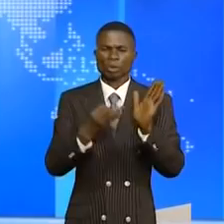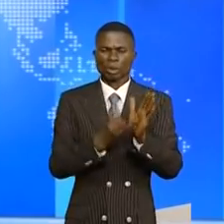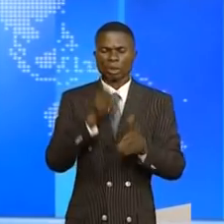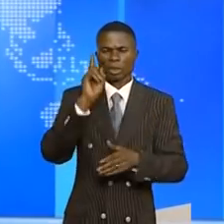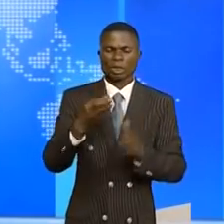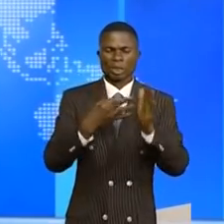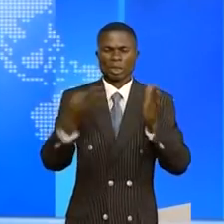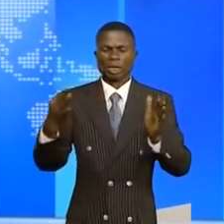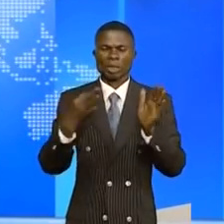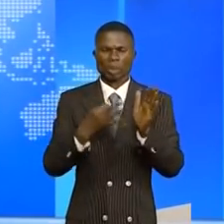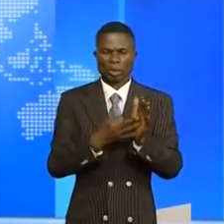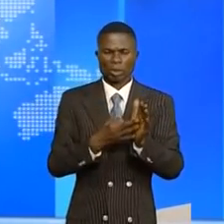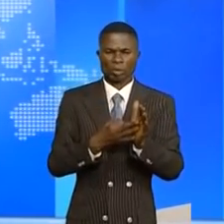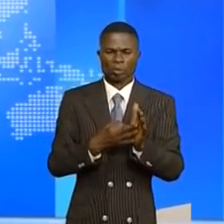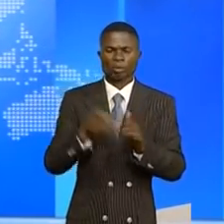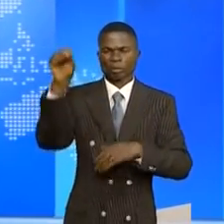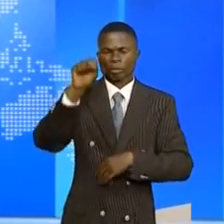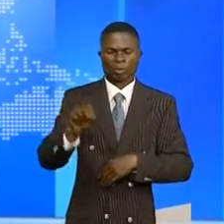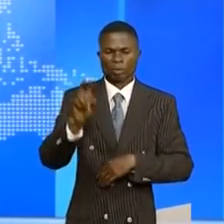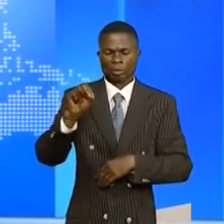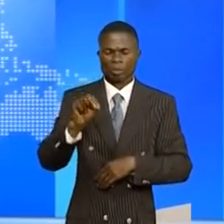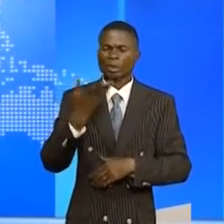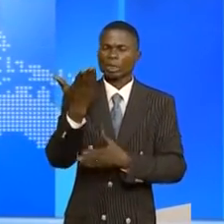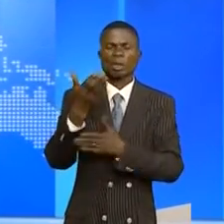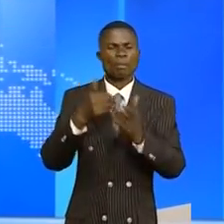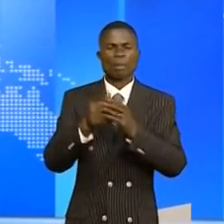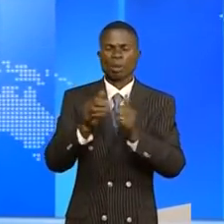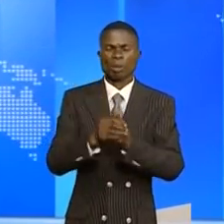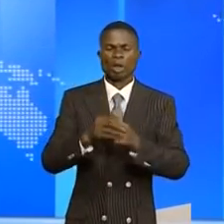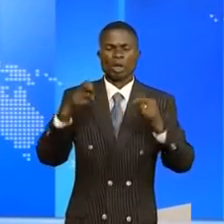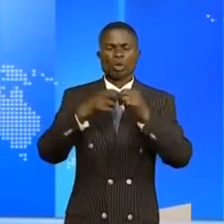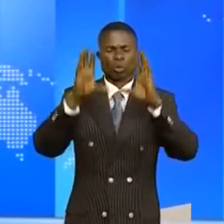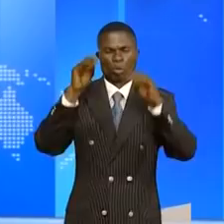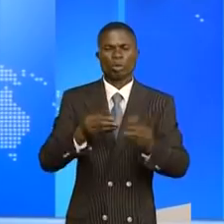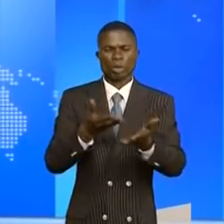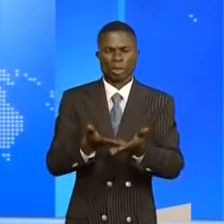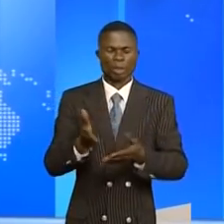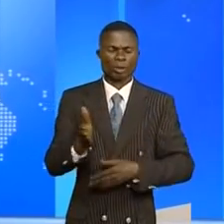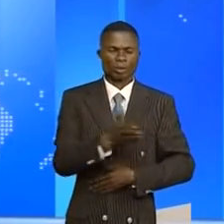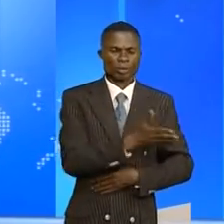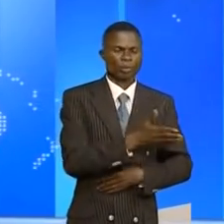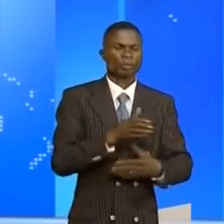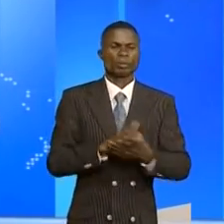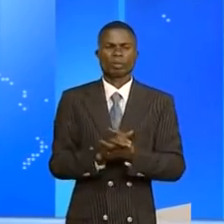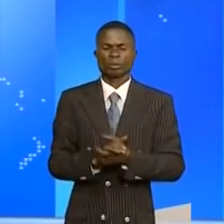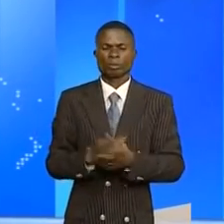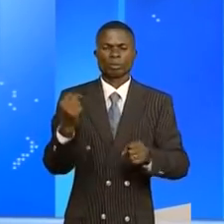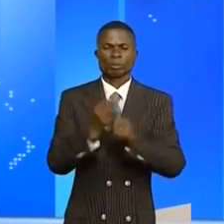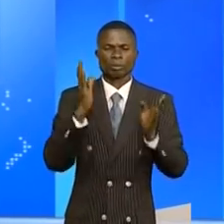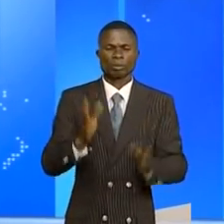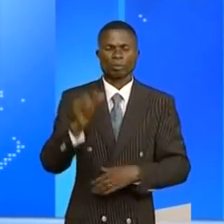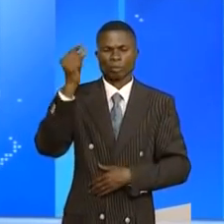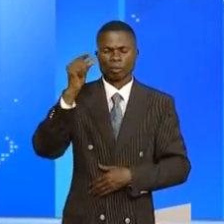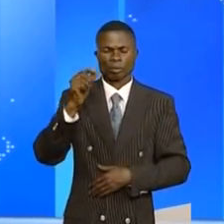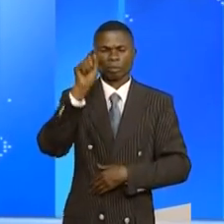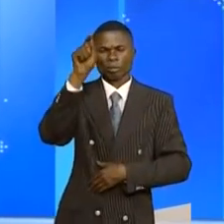188. Snell-Essa présente ses excuses pour ce désagrément. Le personnel féminin de la